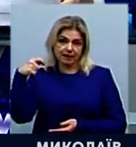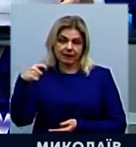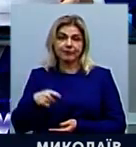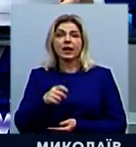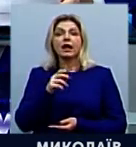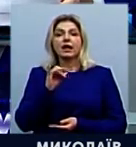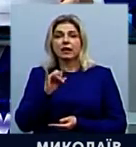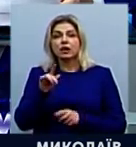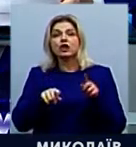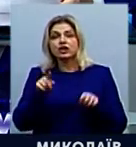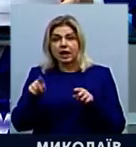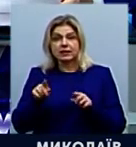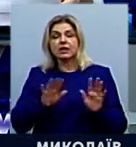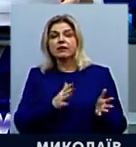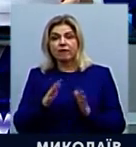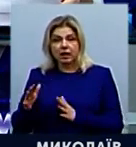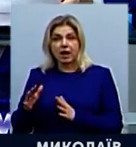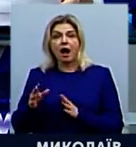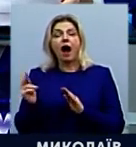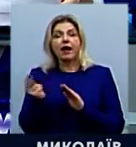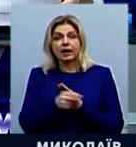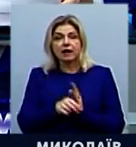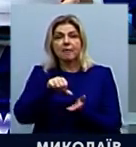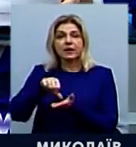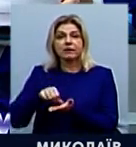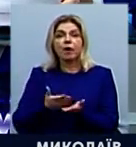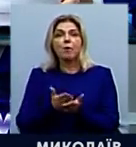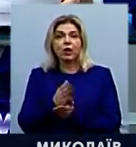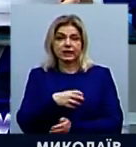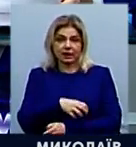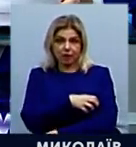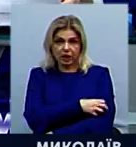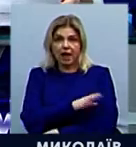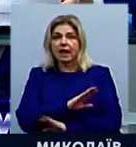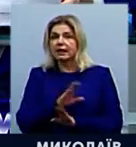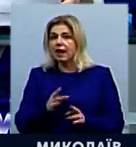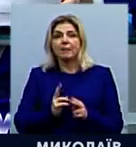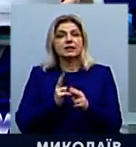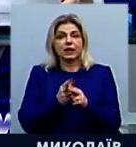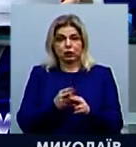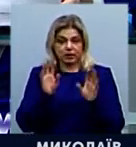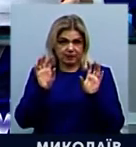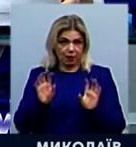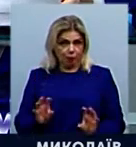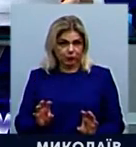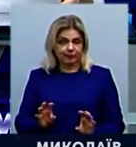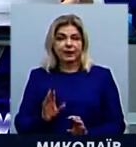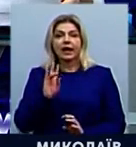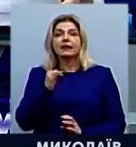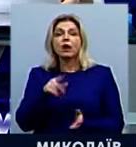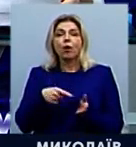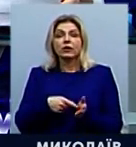Дочасні випадки агітації за представників політичних сил не прислідуються законом. І в Миколаєві закінчили